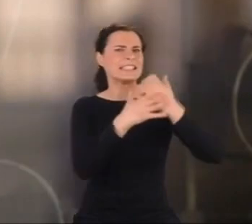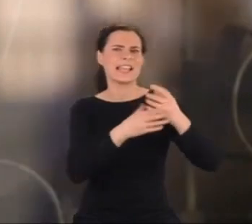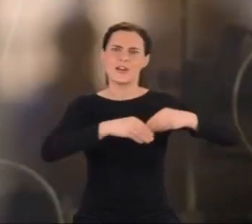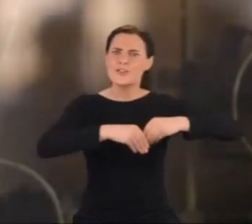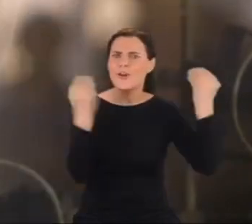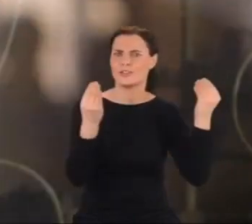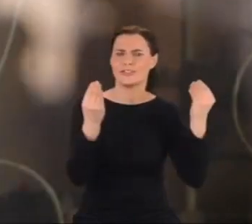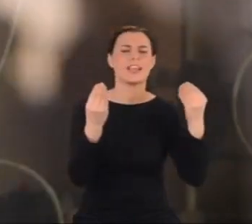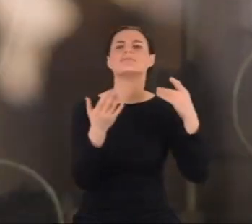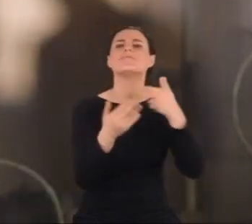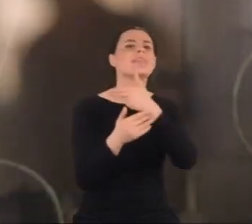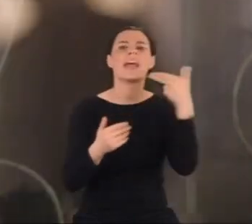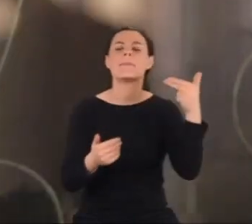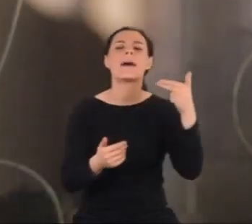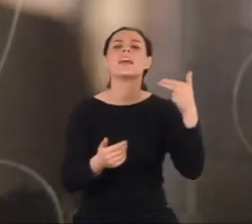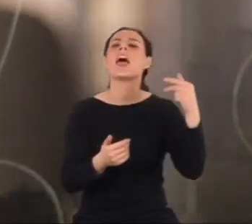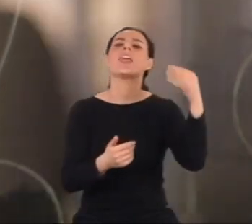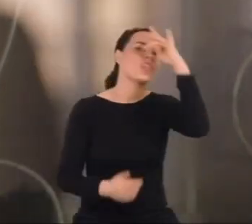względności.